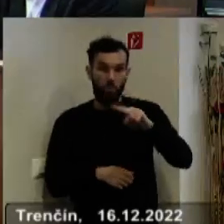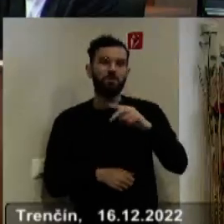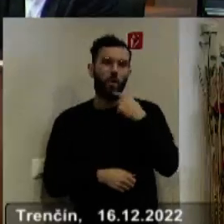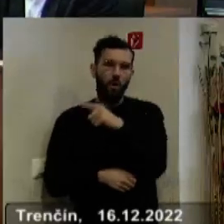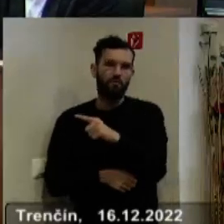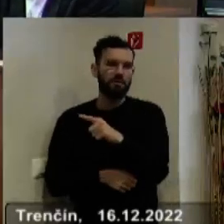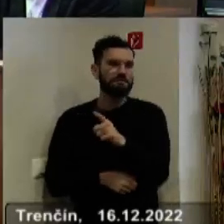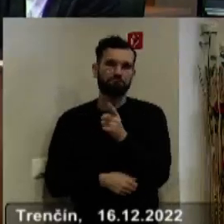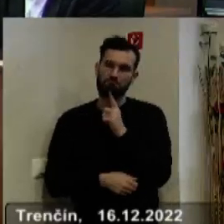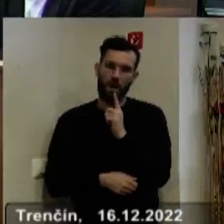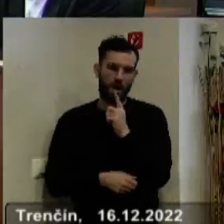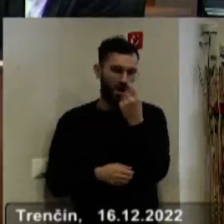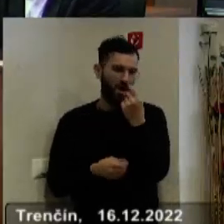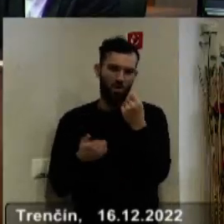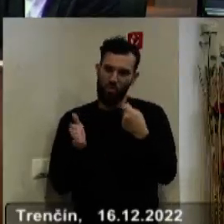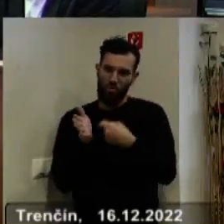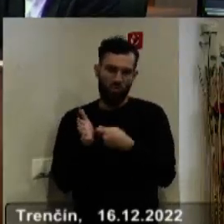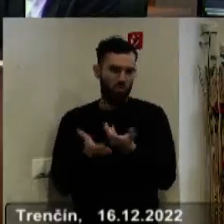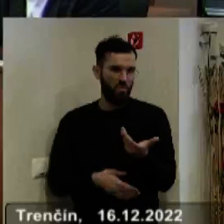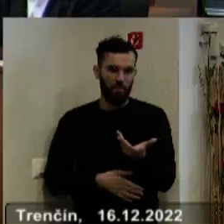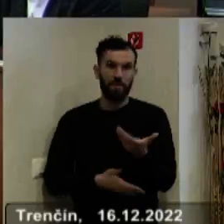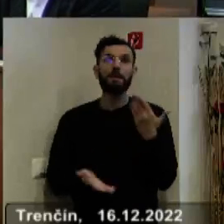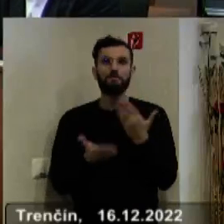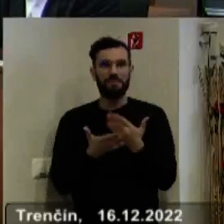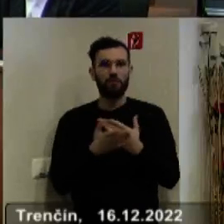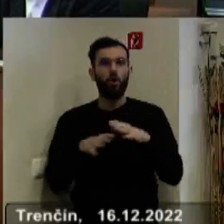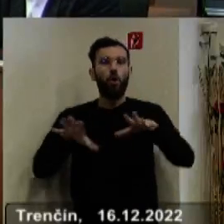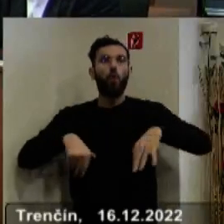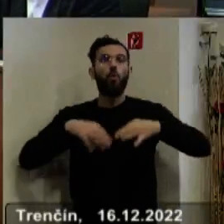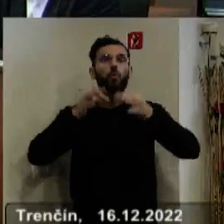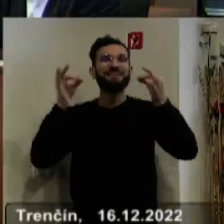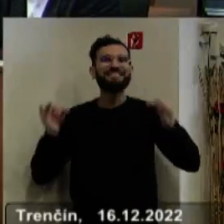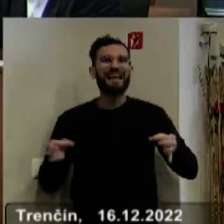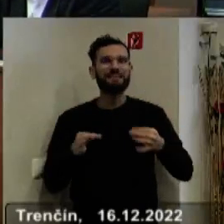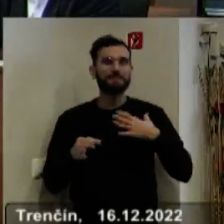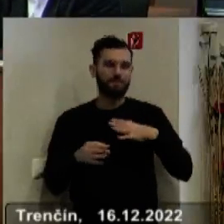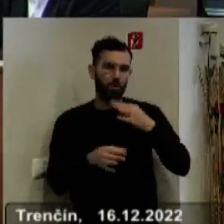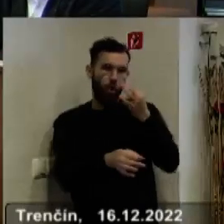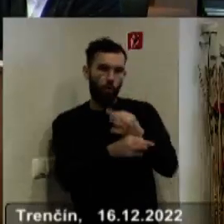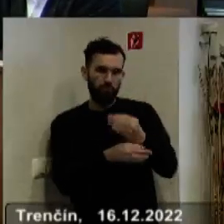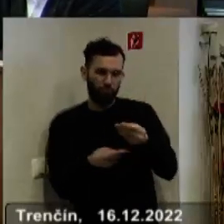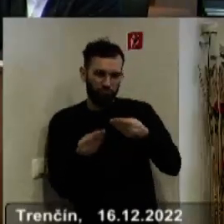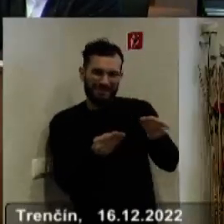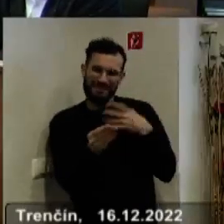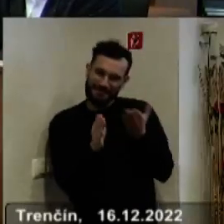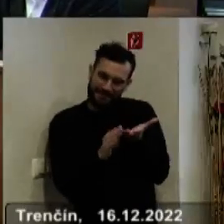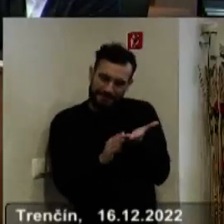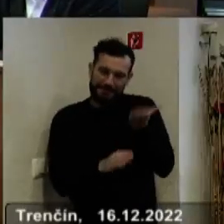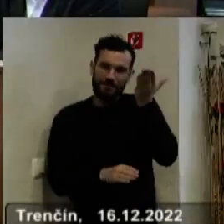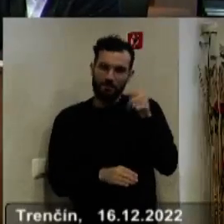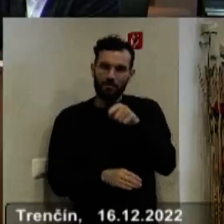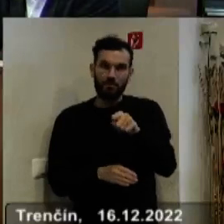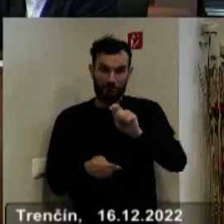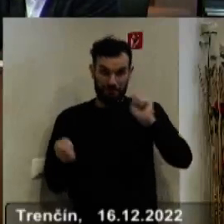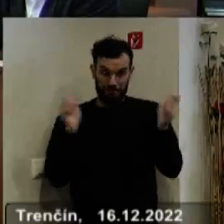prostriedky sú nedostatočné a vydali sme uznesenie, respektíve odporúčanie komisie, aby tieto boli navýšené pri prvej